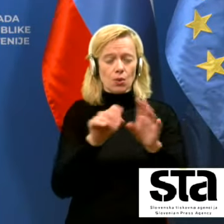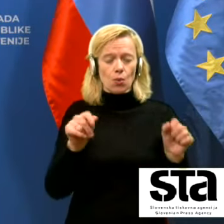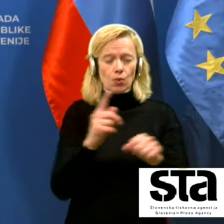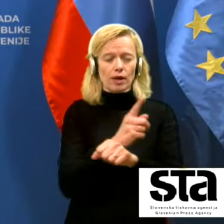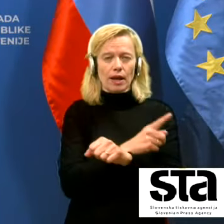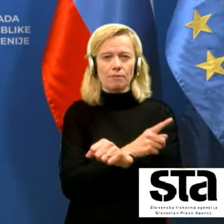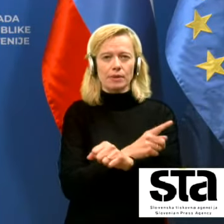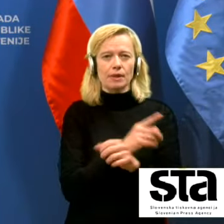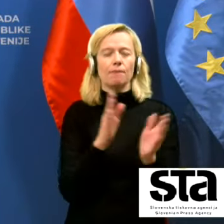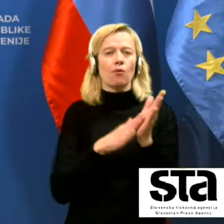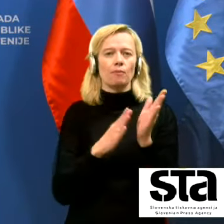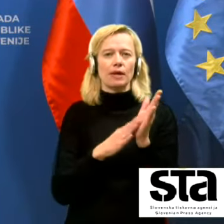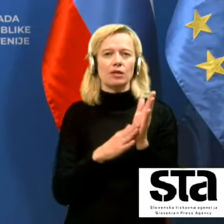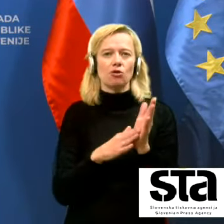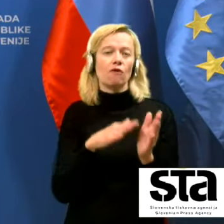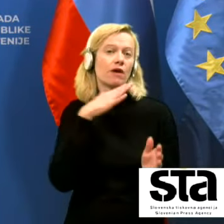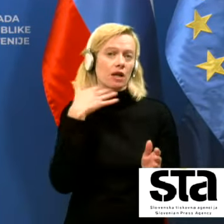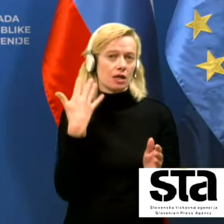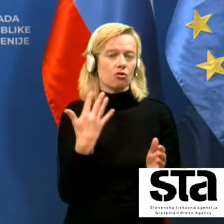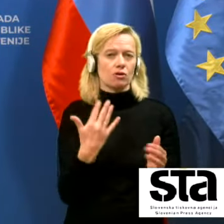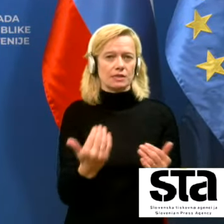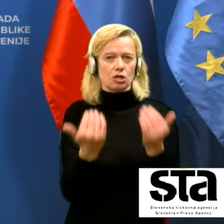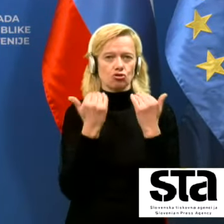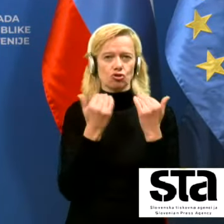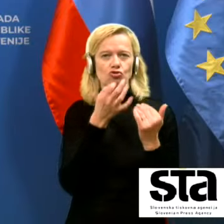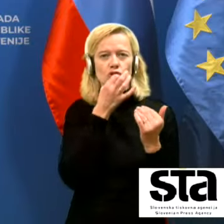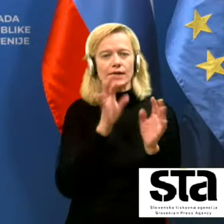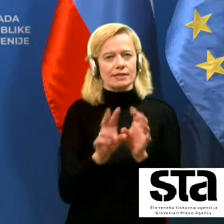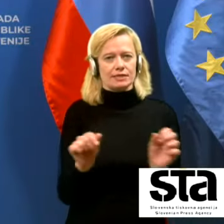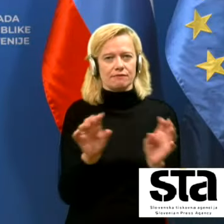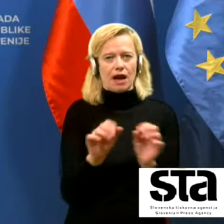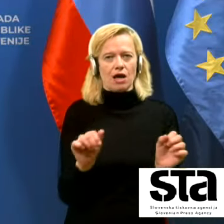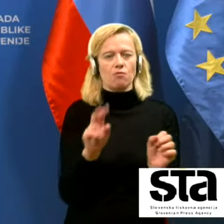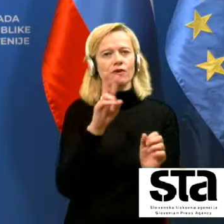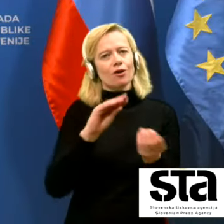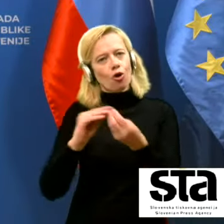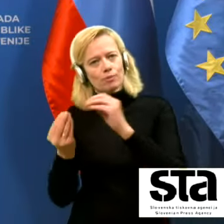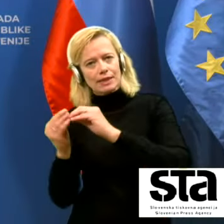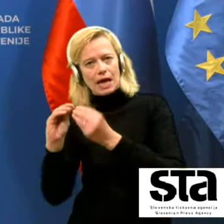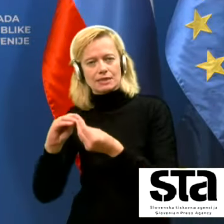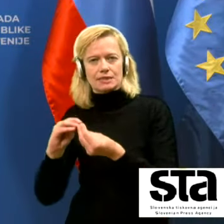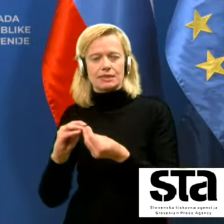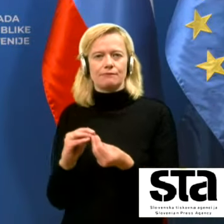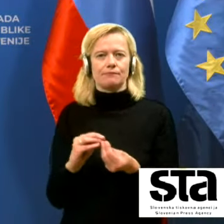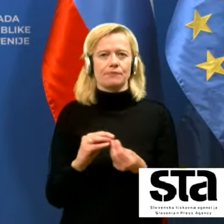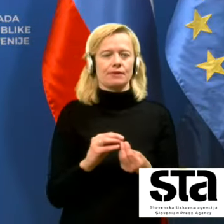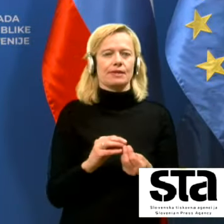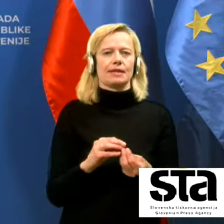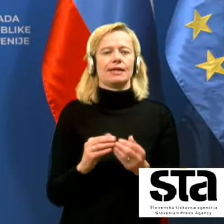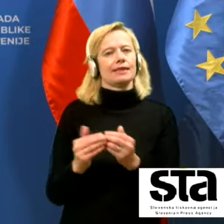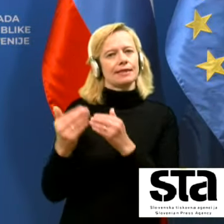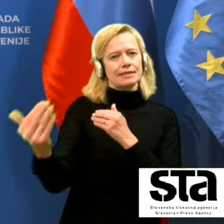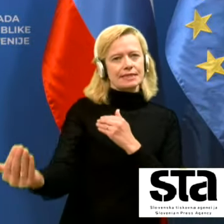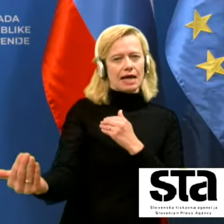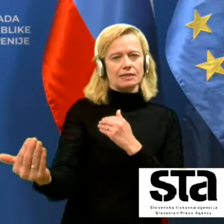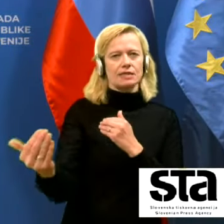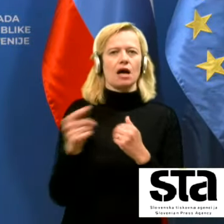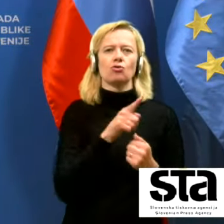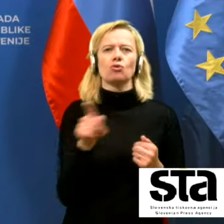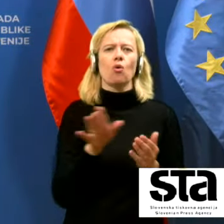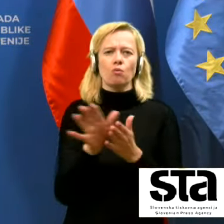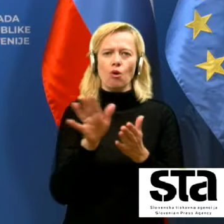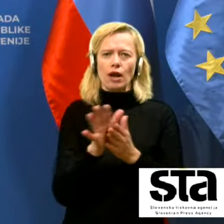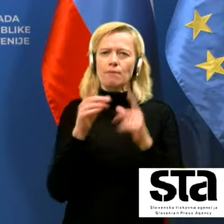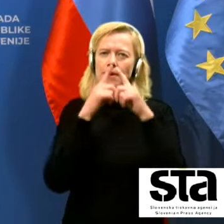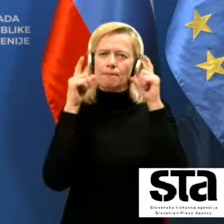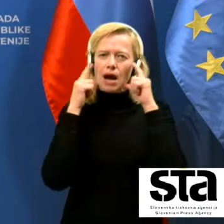pomenijo sredo veliko zaščito, kadar jih izvajamo v kombinaciji, se pravi, od distance, do uporabe mask,